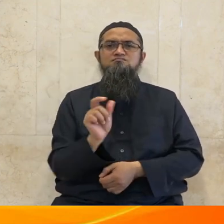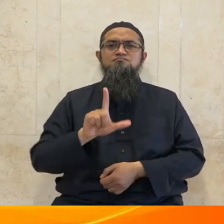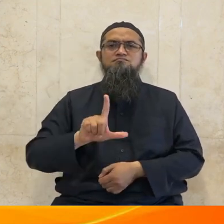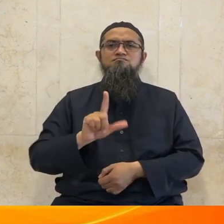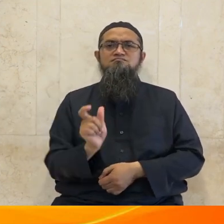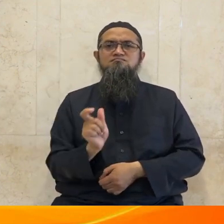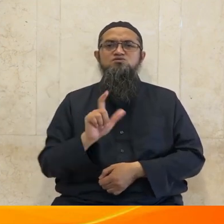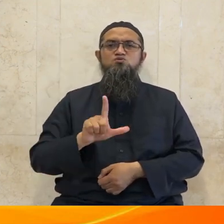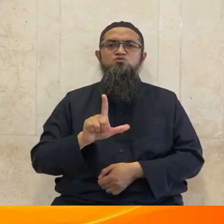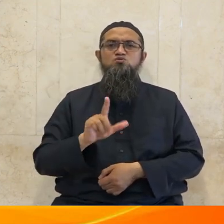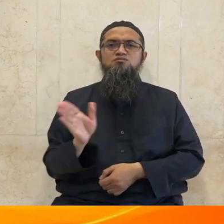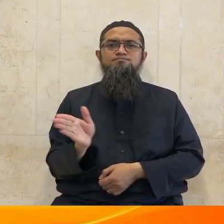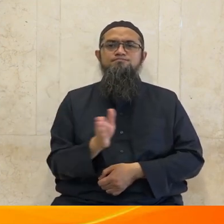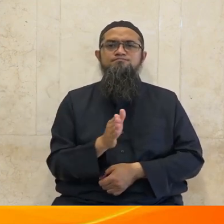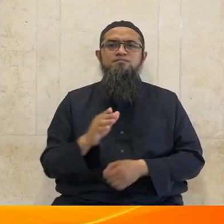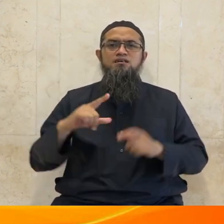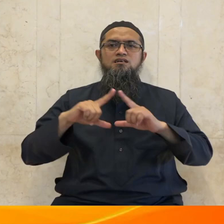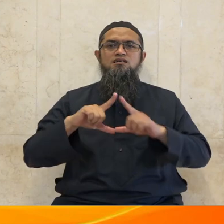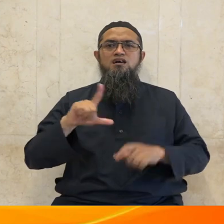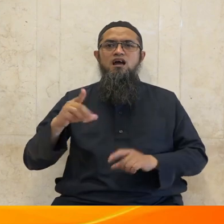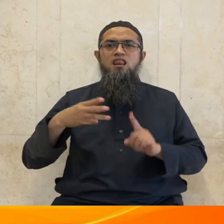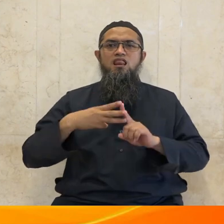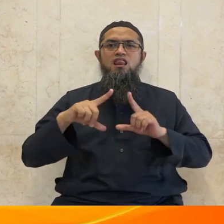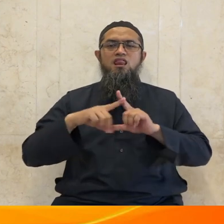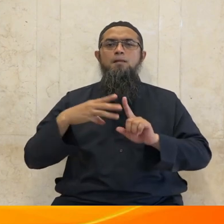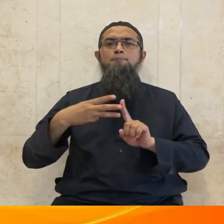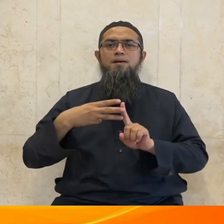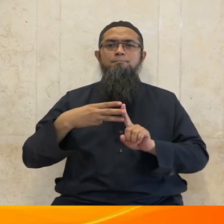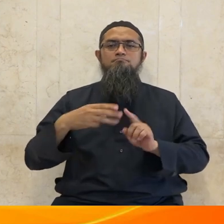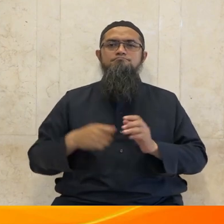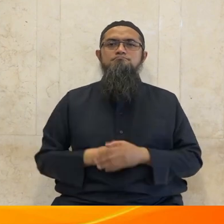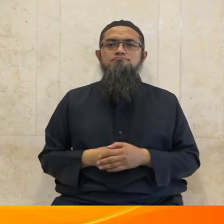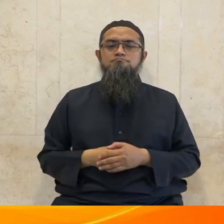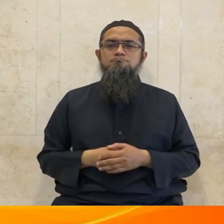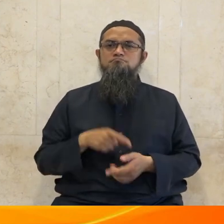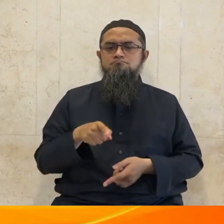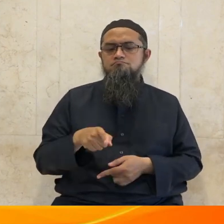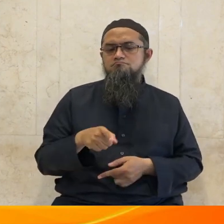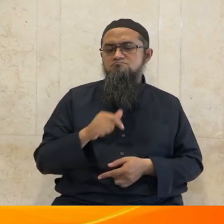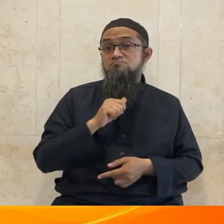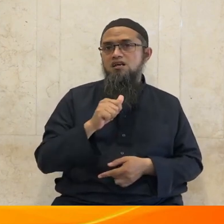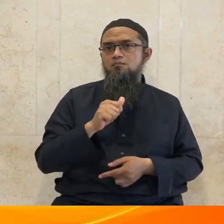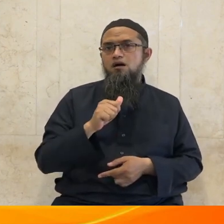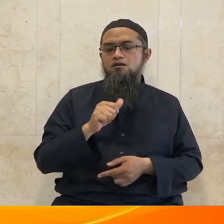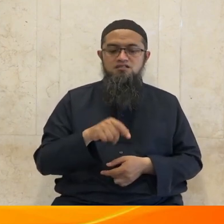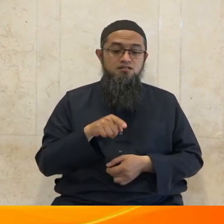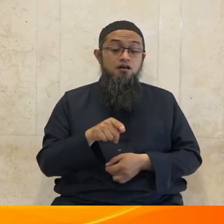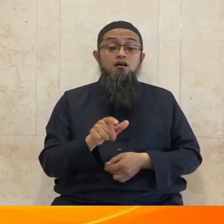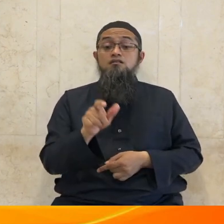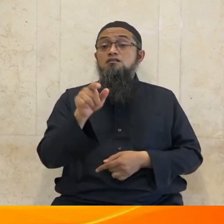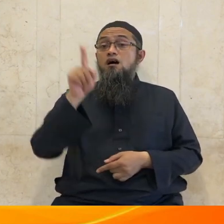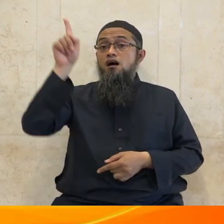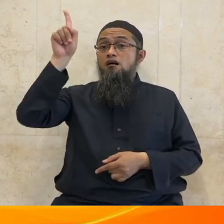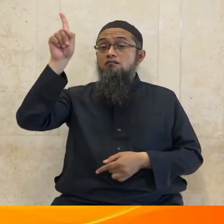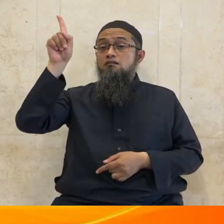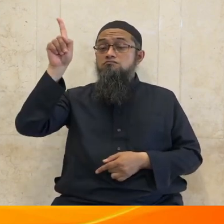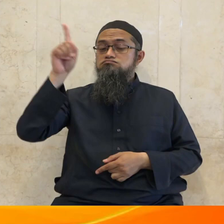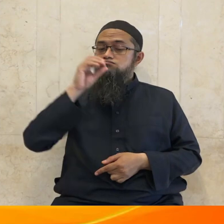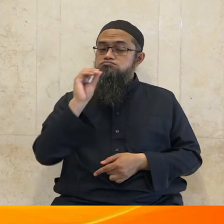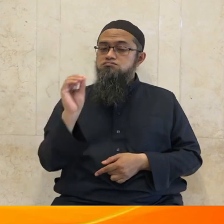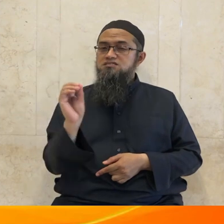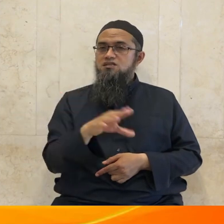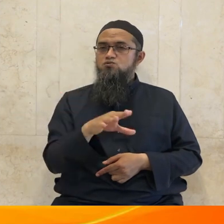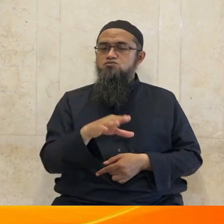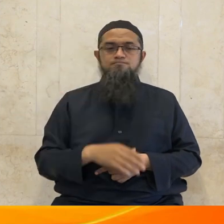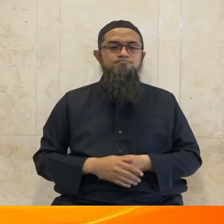yaitu orang-orang yang mengingat Allah sambil berdiri duduk dalam dan dalam keadaan berbaring dan